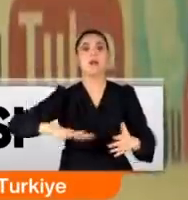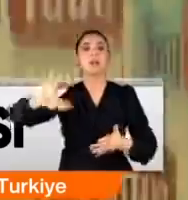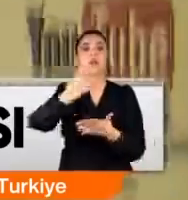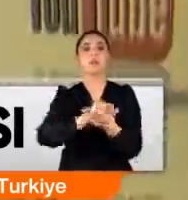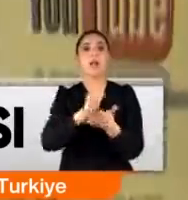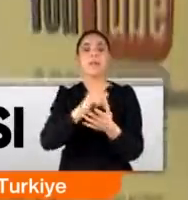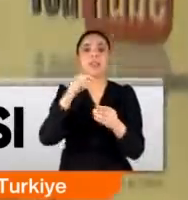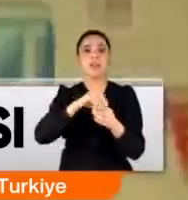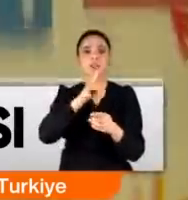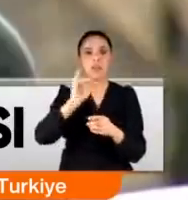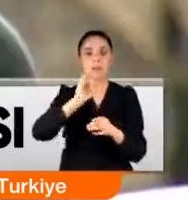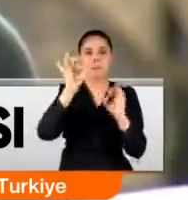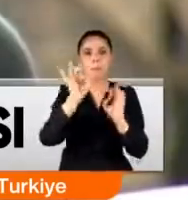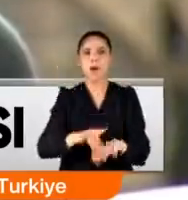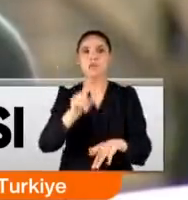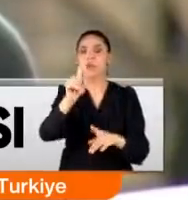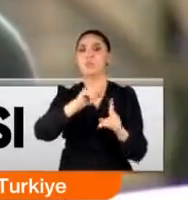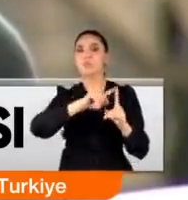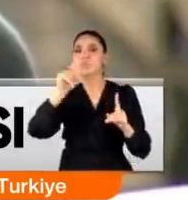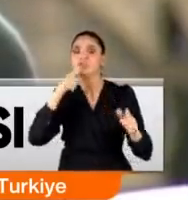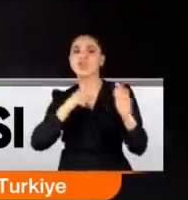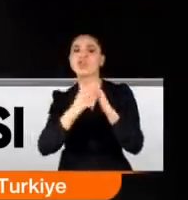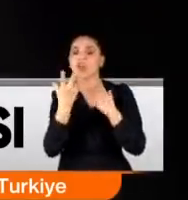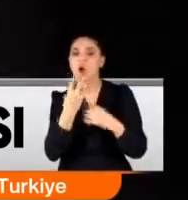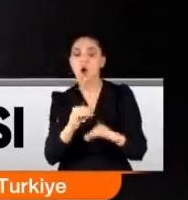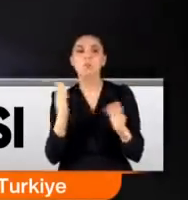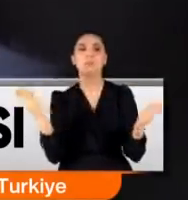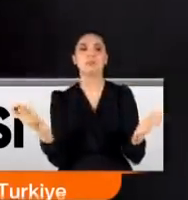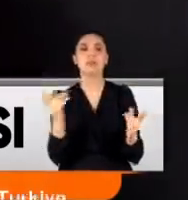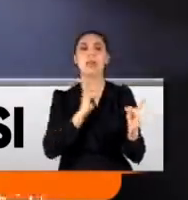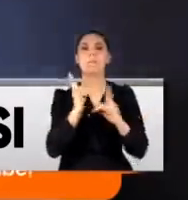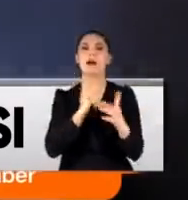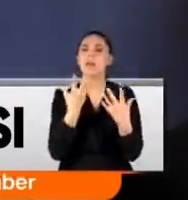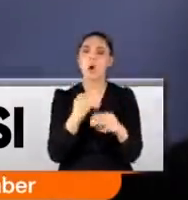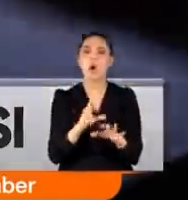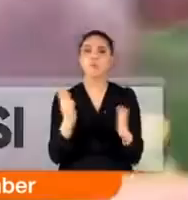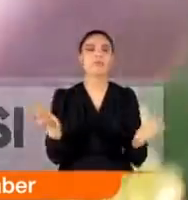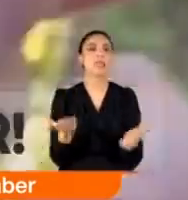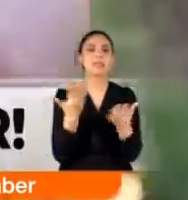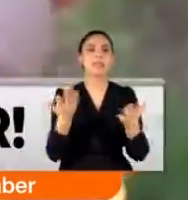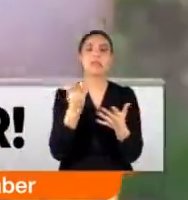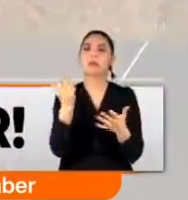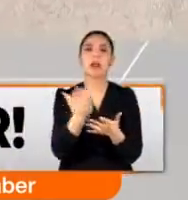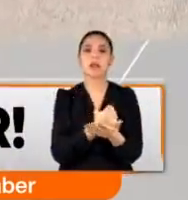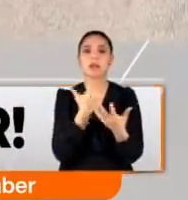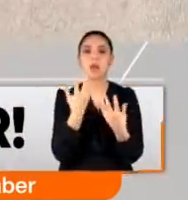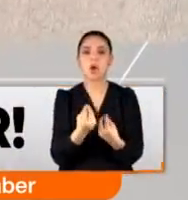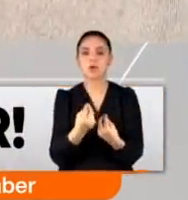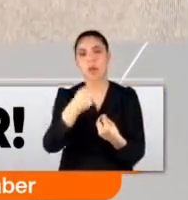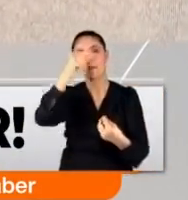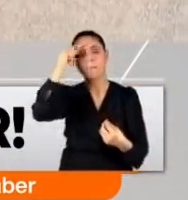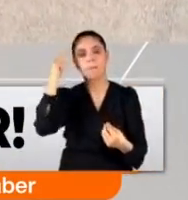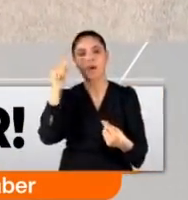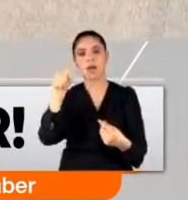üzerinden hakaretle başlayan süreç şikayetçi bile olmadan yani yargıya taşınmadan nasıl gelire dönüşüyor? Maalesef